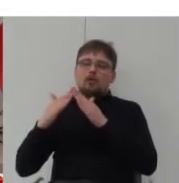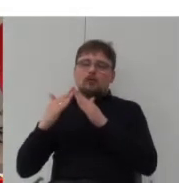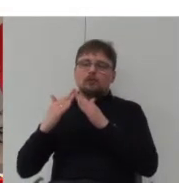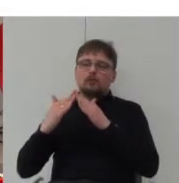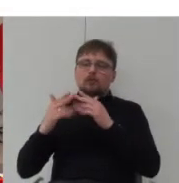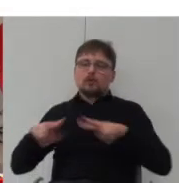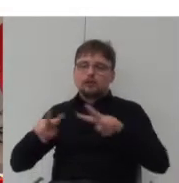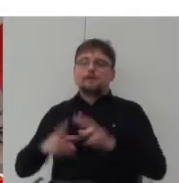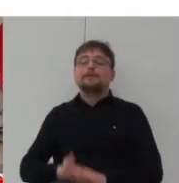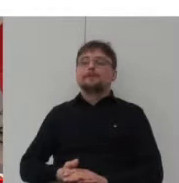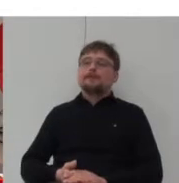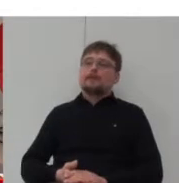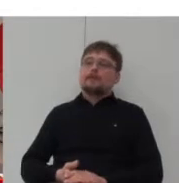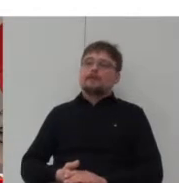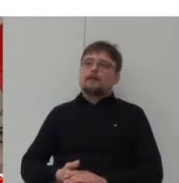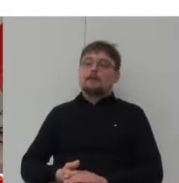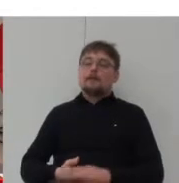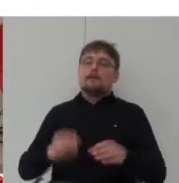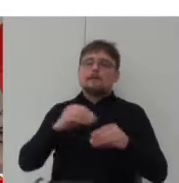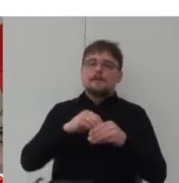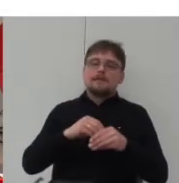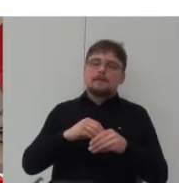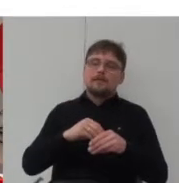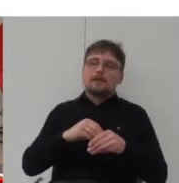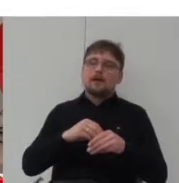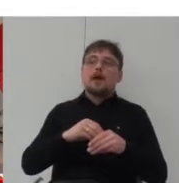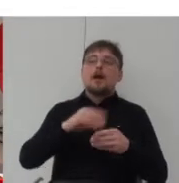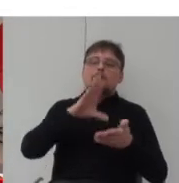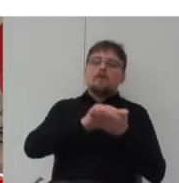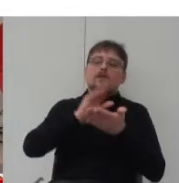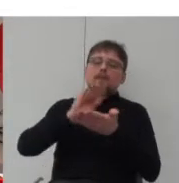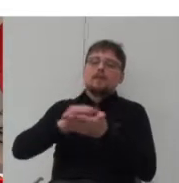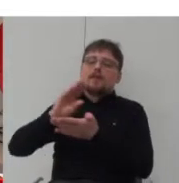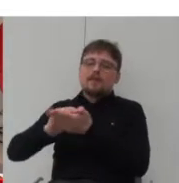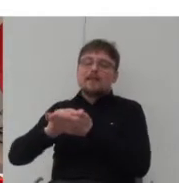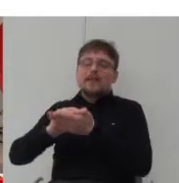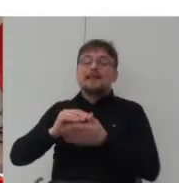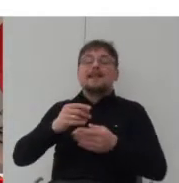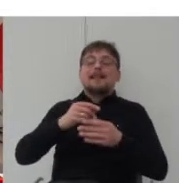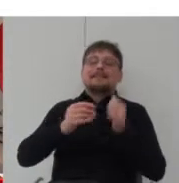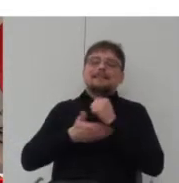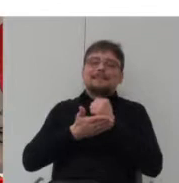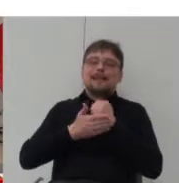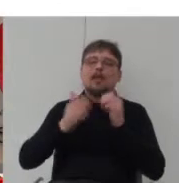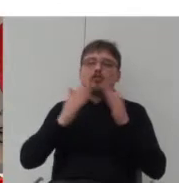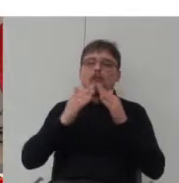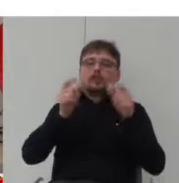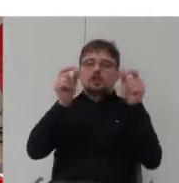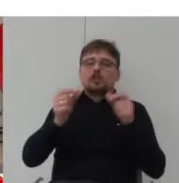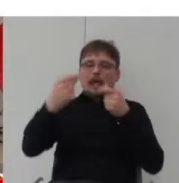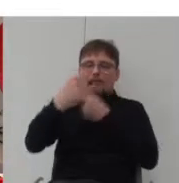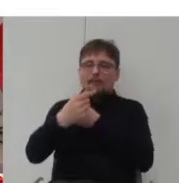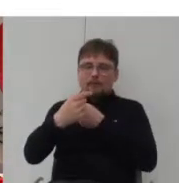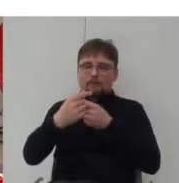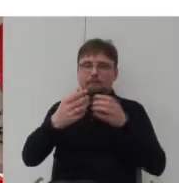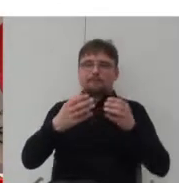pewnej multiplikacji tej zasady domów szkieletowych czyli standard który jest określony przez szkielety